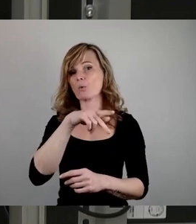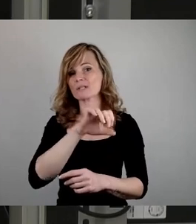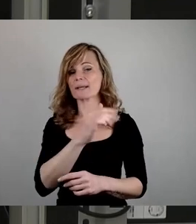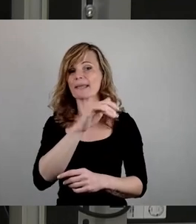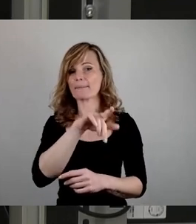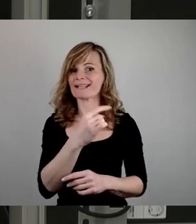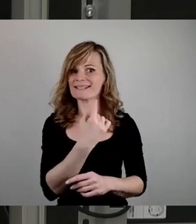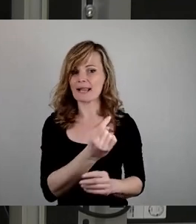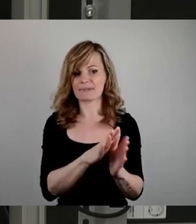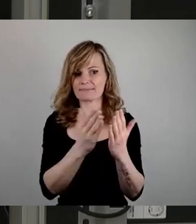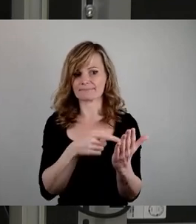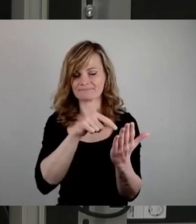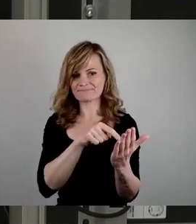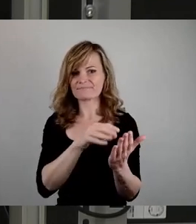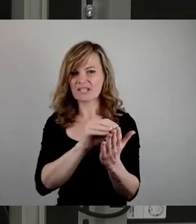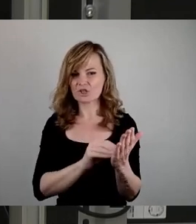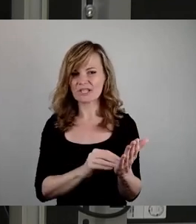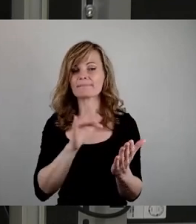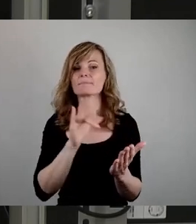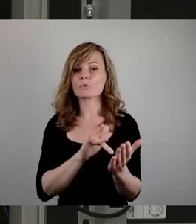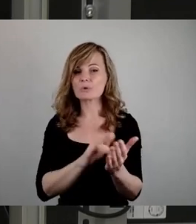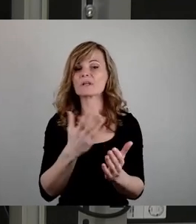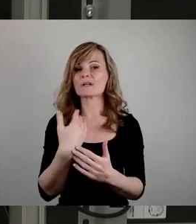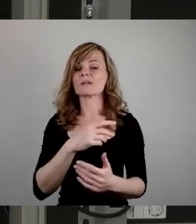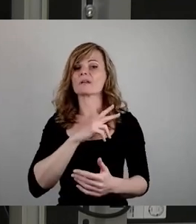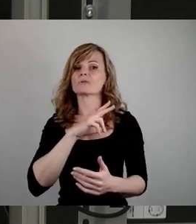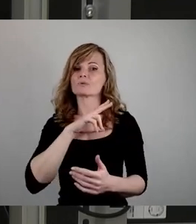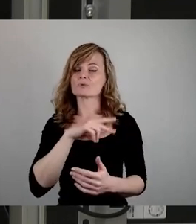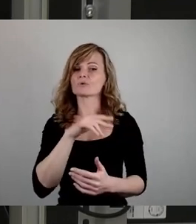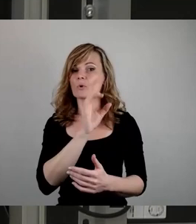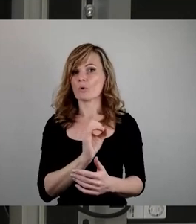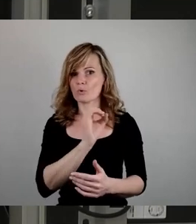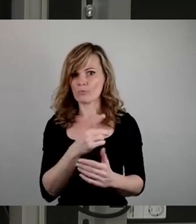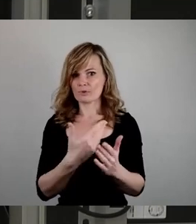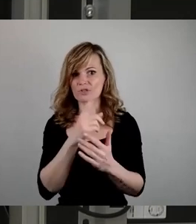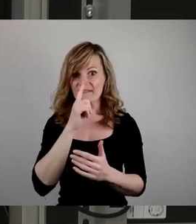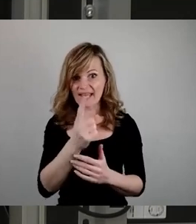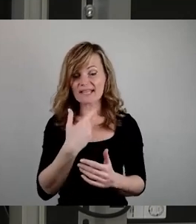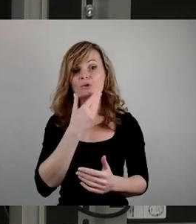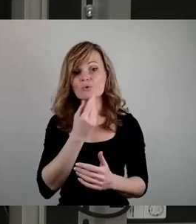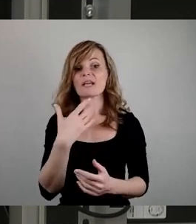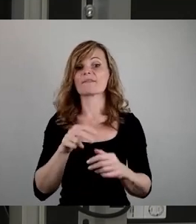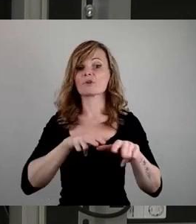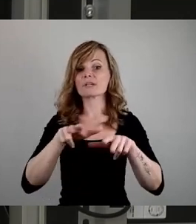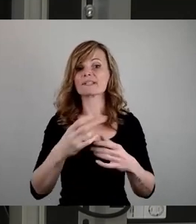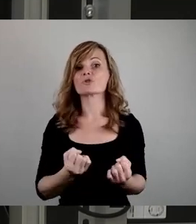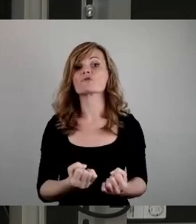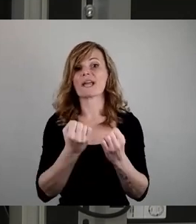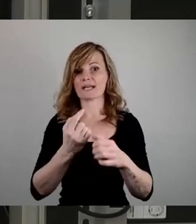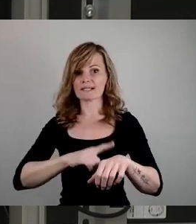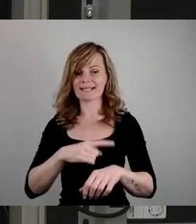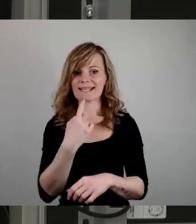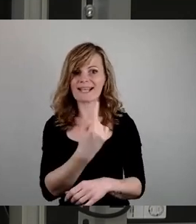ursächlich als ökonomisch grundiert sieht, wenn nämlich der Jude in wirtschaftlich schweren Zeiten als Prototyp des